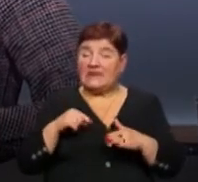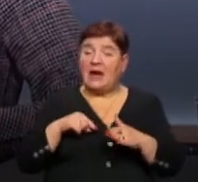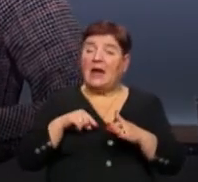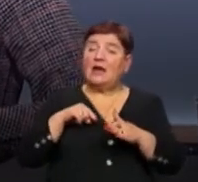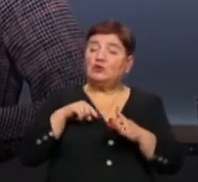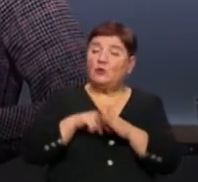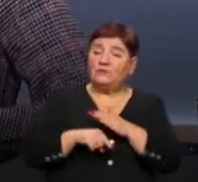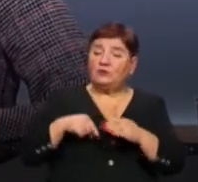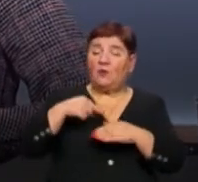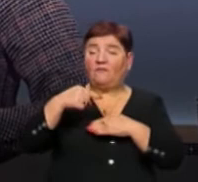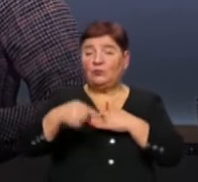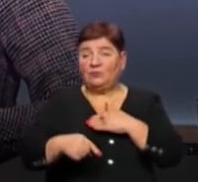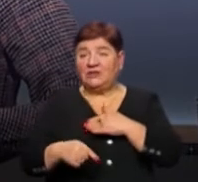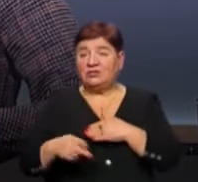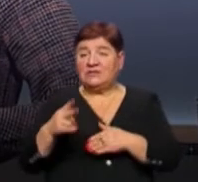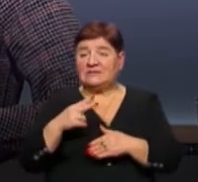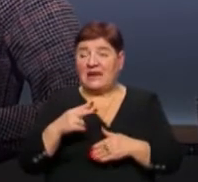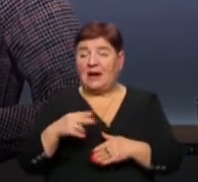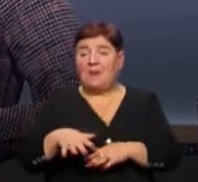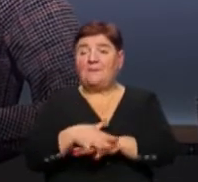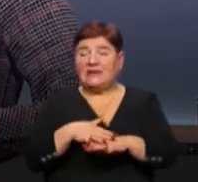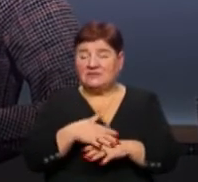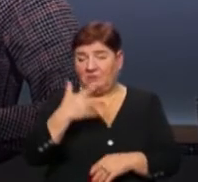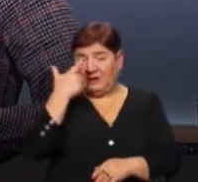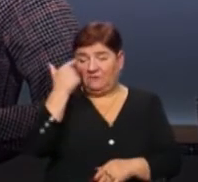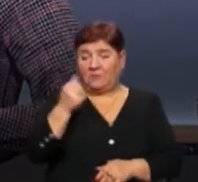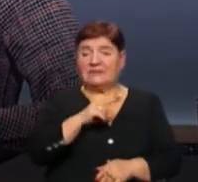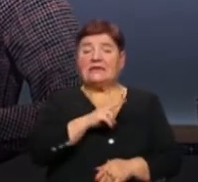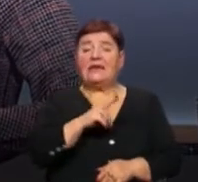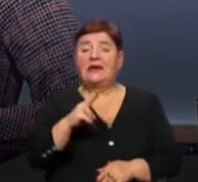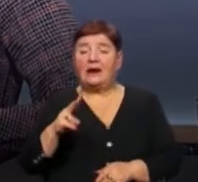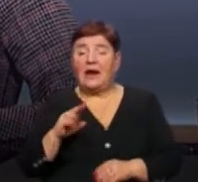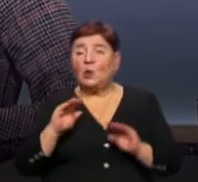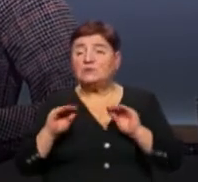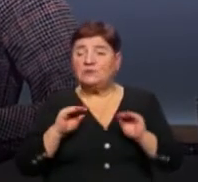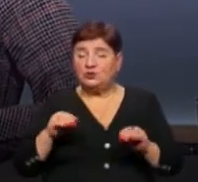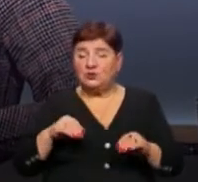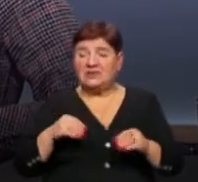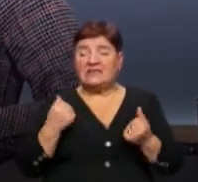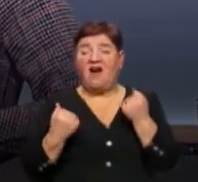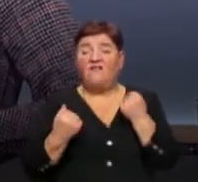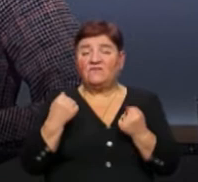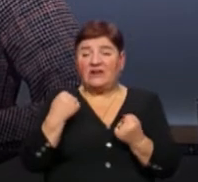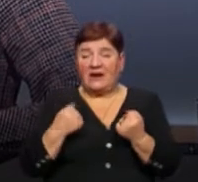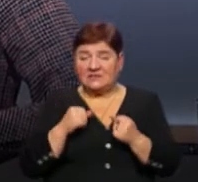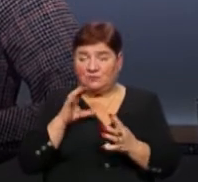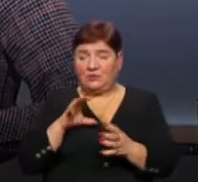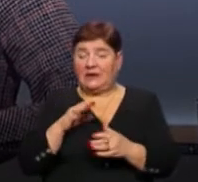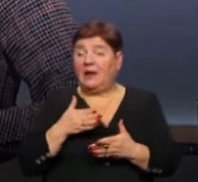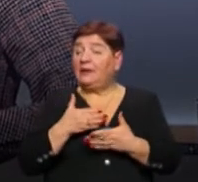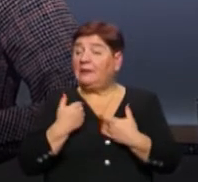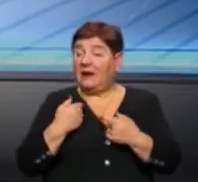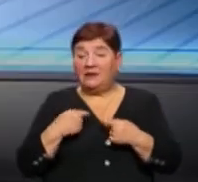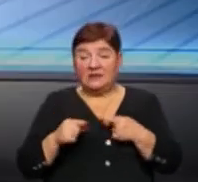внутрішньої реклами, яка розміщується в засобах масової інформації, яка розміщується в транспорті? Немає